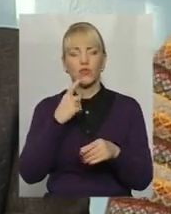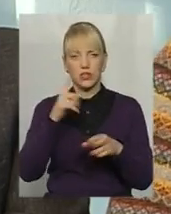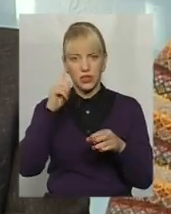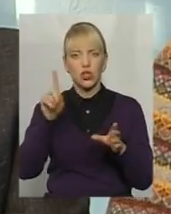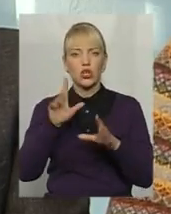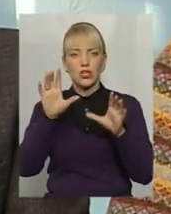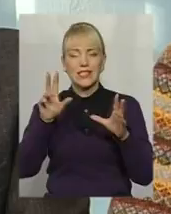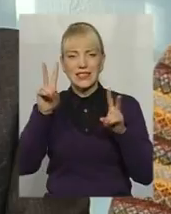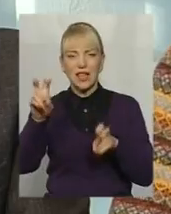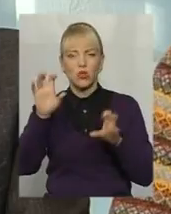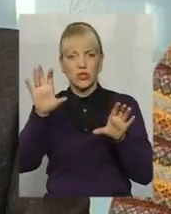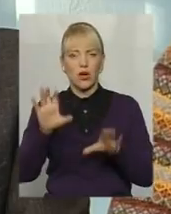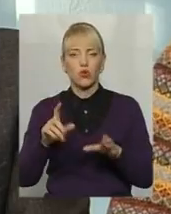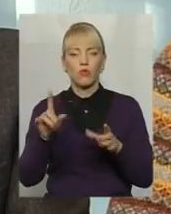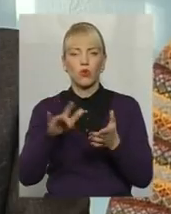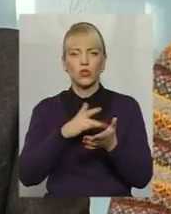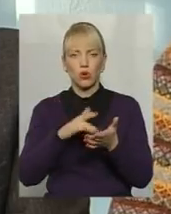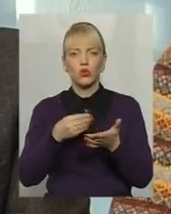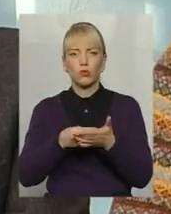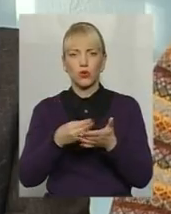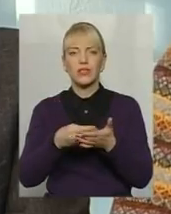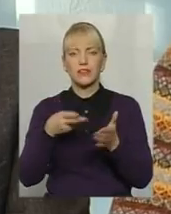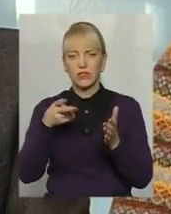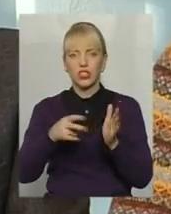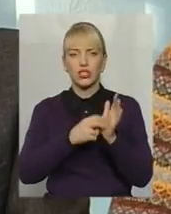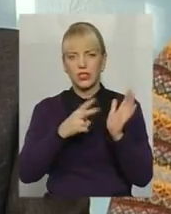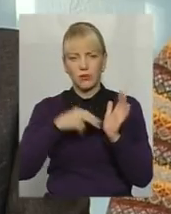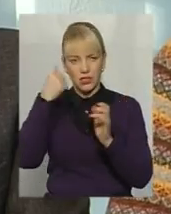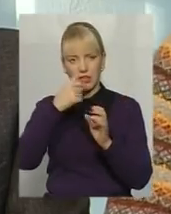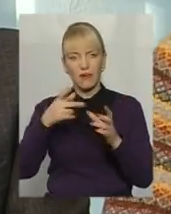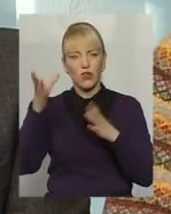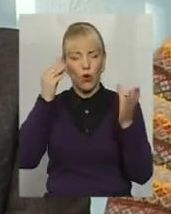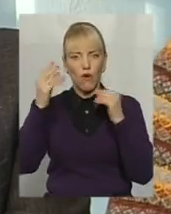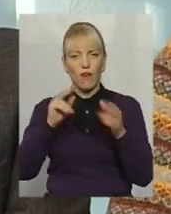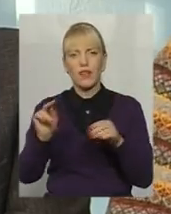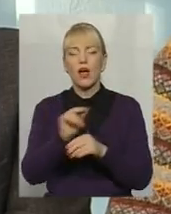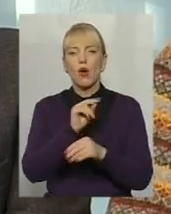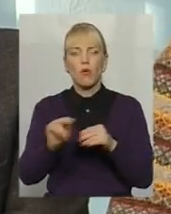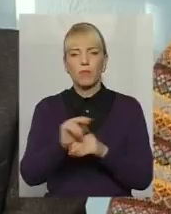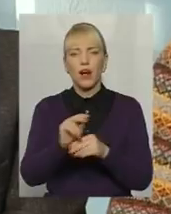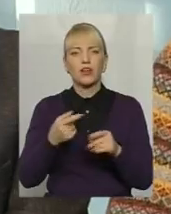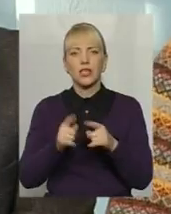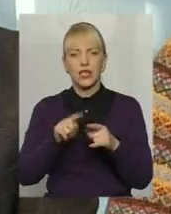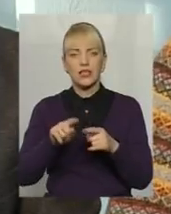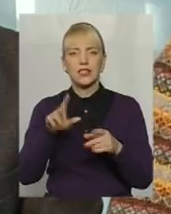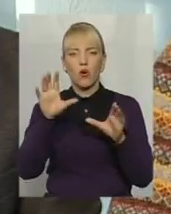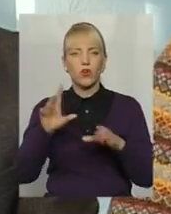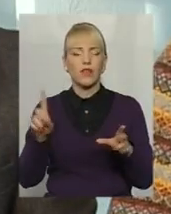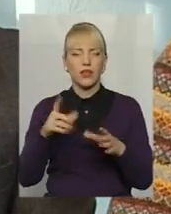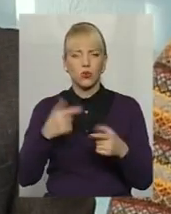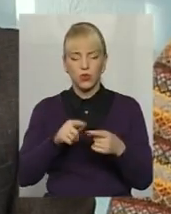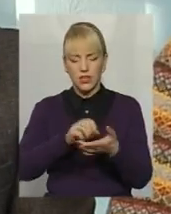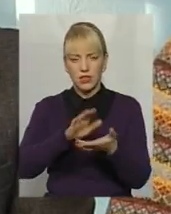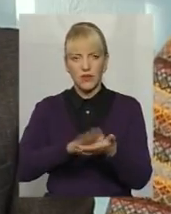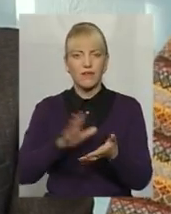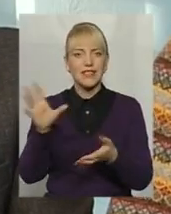розрахунок бюджету на 2017 рік, він йде з врахуванням тих поправок до законів, який тут зазначається, з розрахунку всі вже перераховують